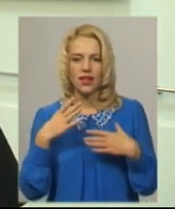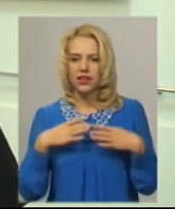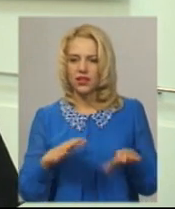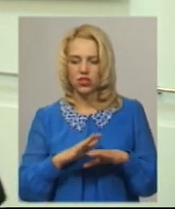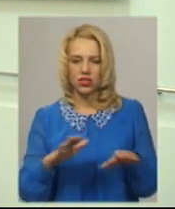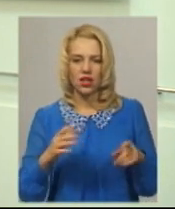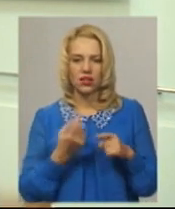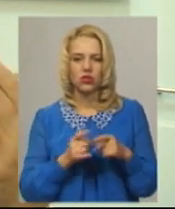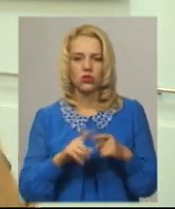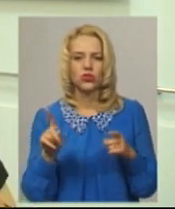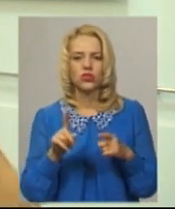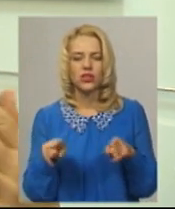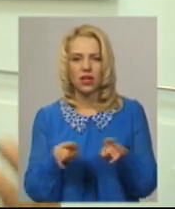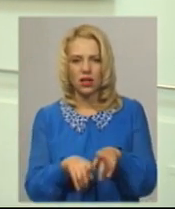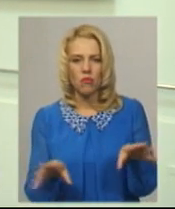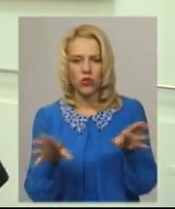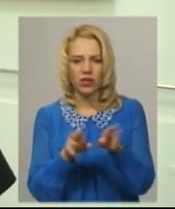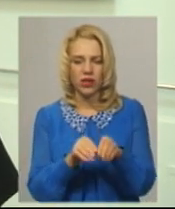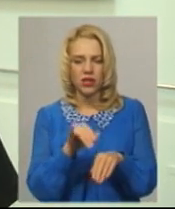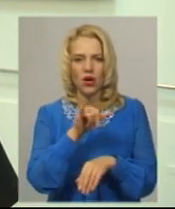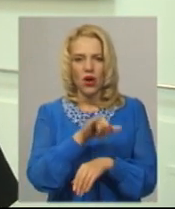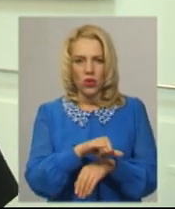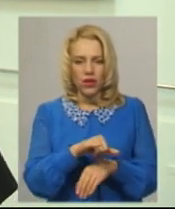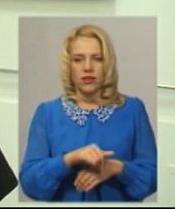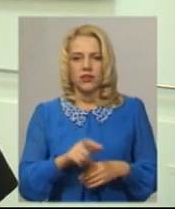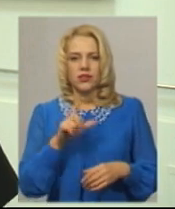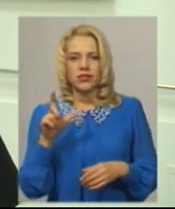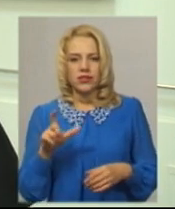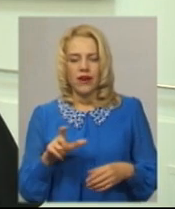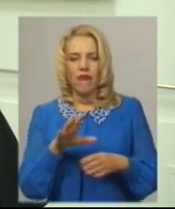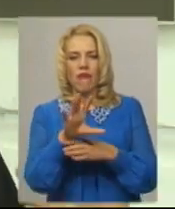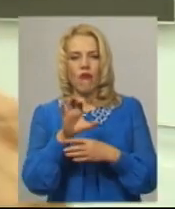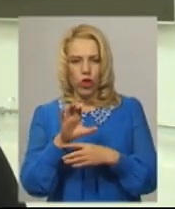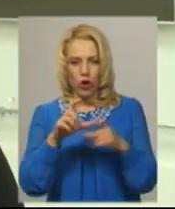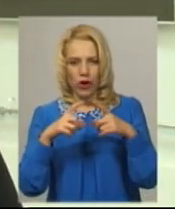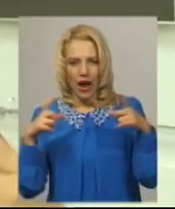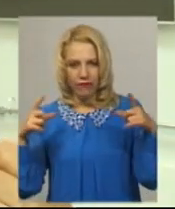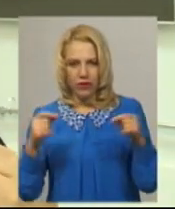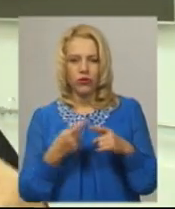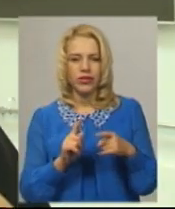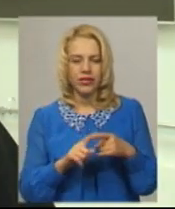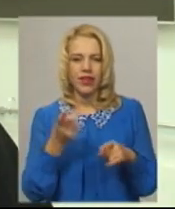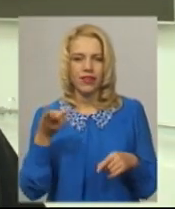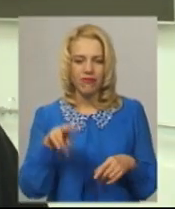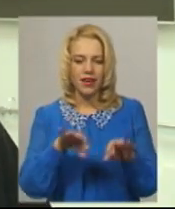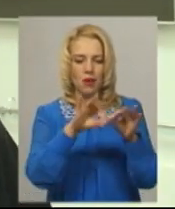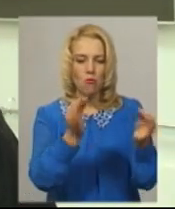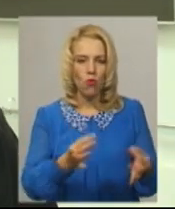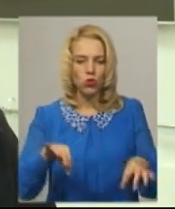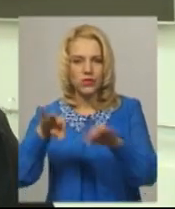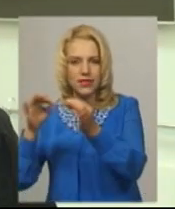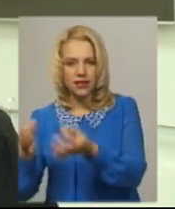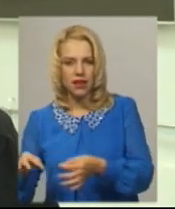того, що це так поєднається у неї з фотографією. Ці дві музи поєдналися